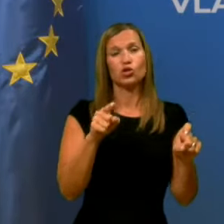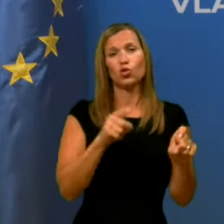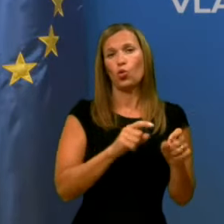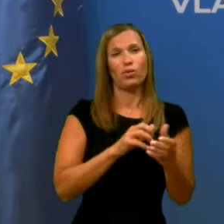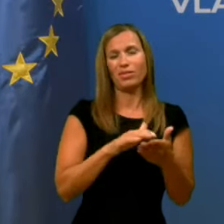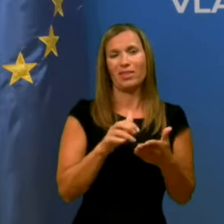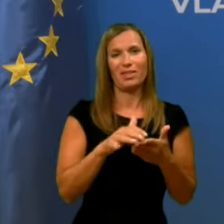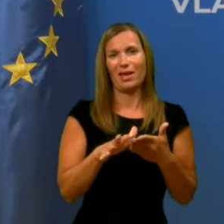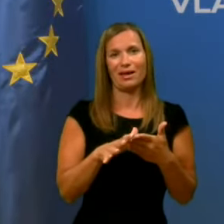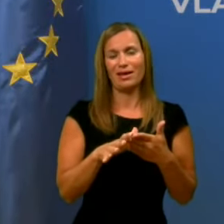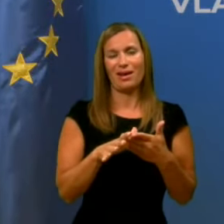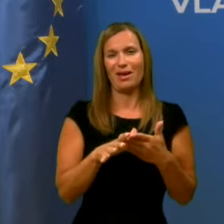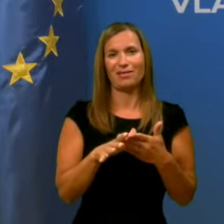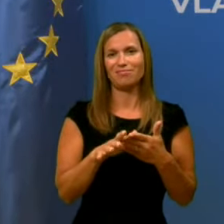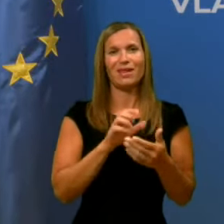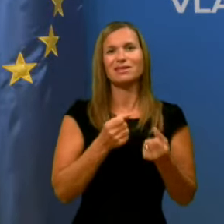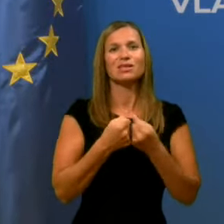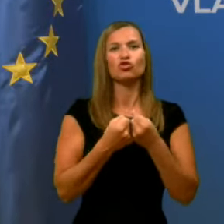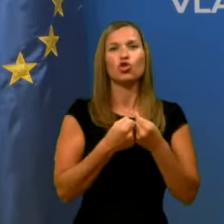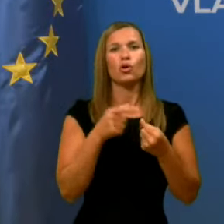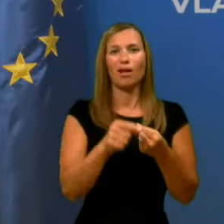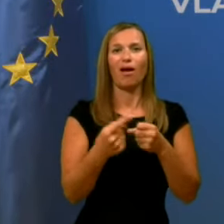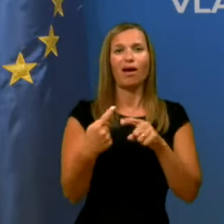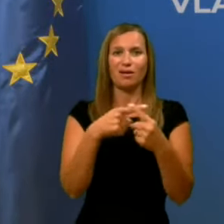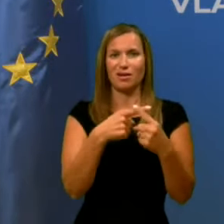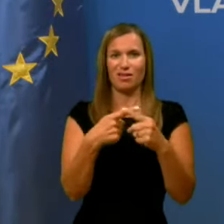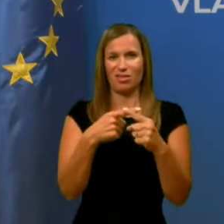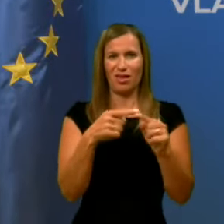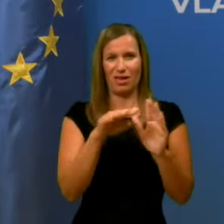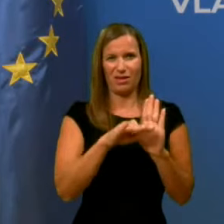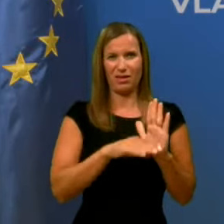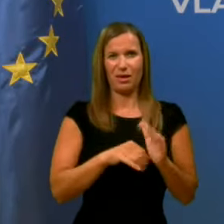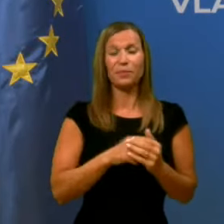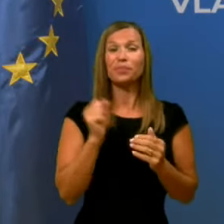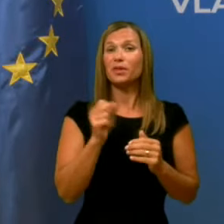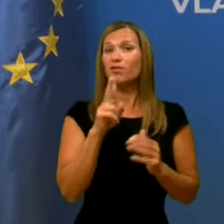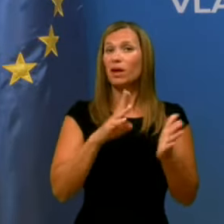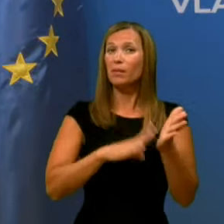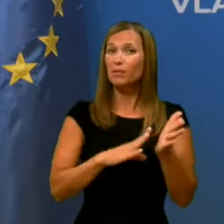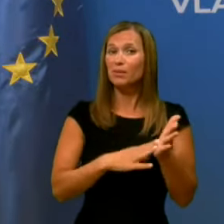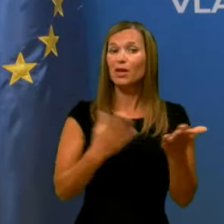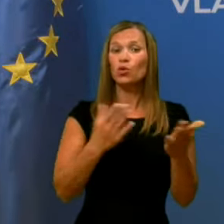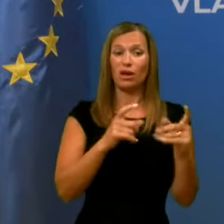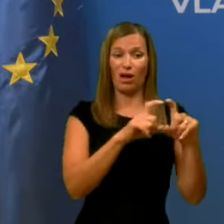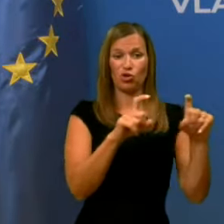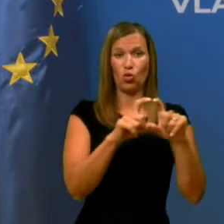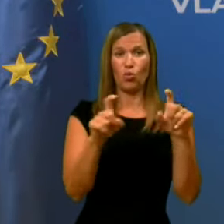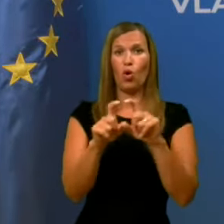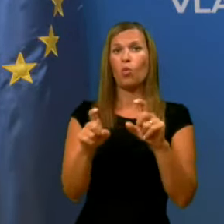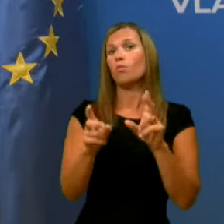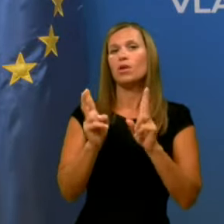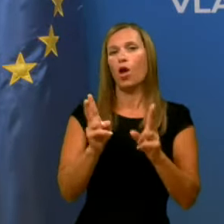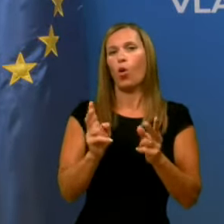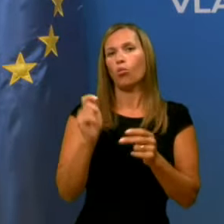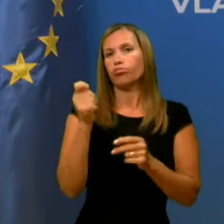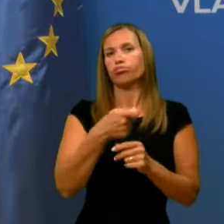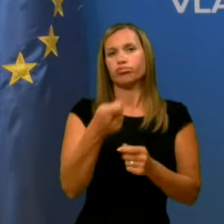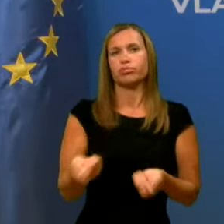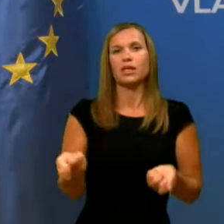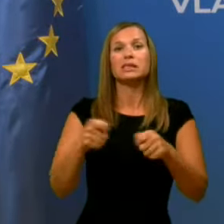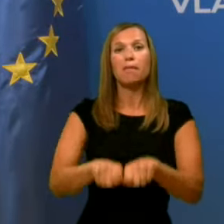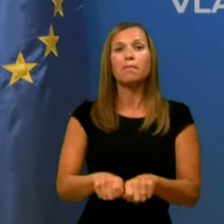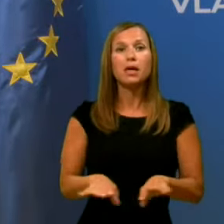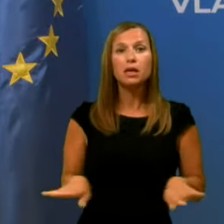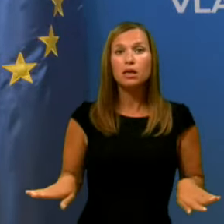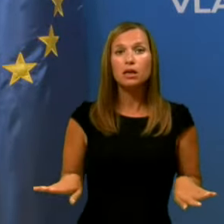zdržijo nobenega kriterija. Na ta način bi v primeru nekaj domov lahko zdravstvo zaprli, ne bi več